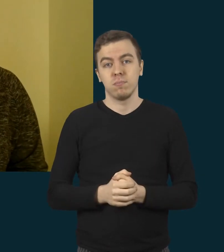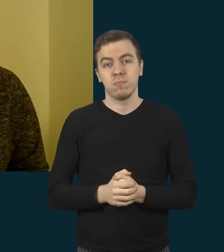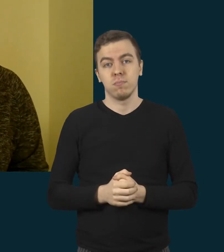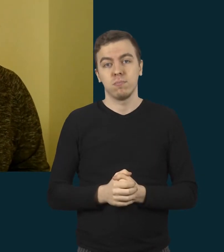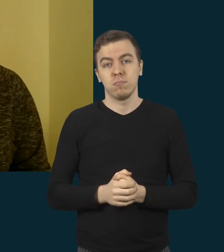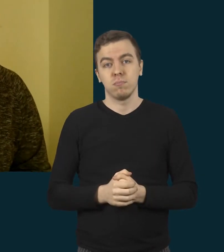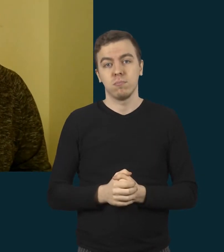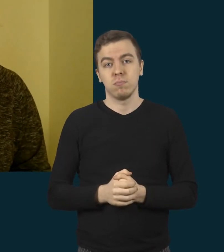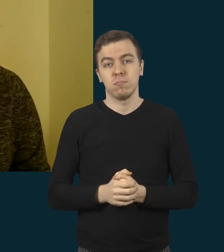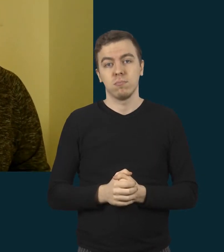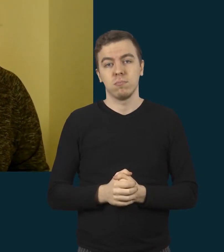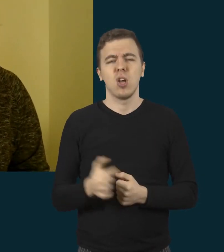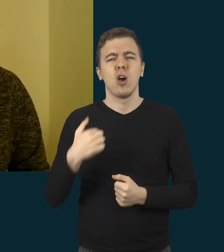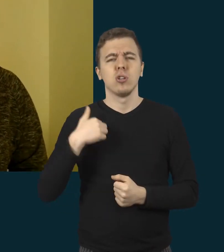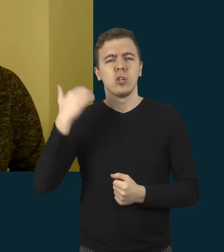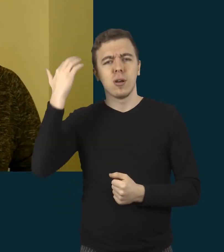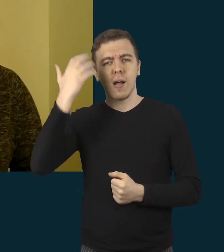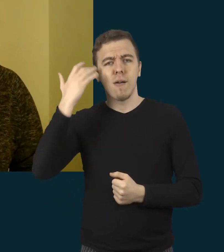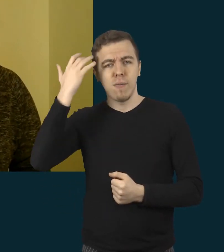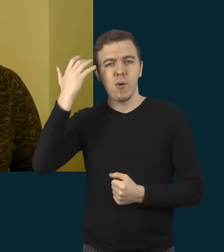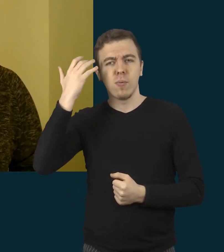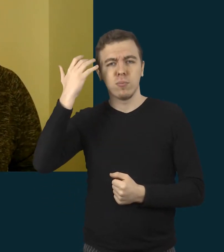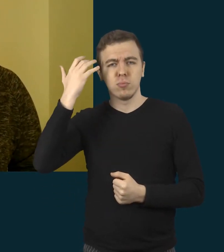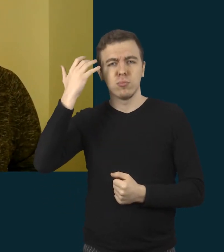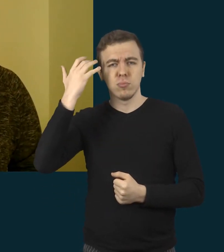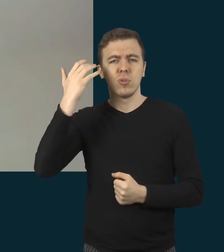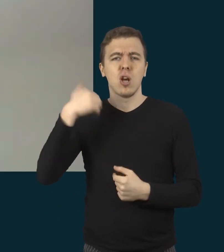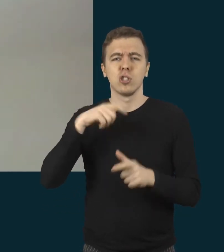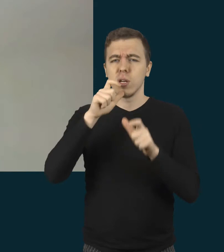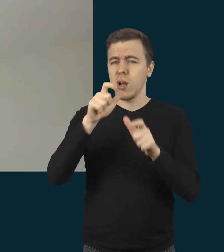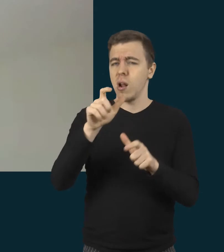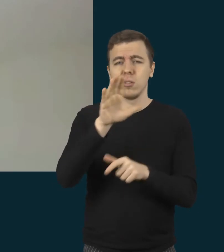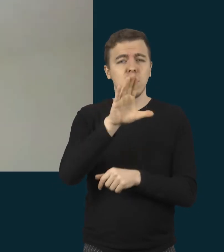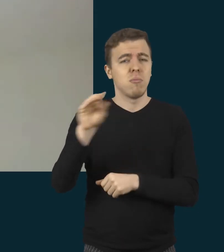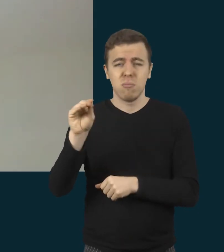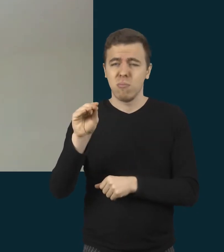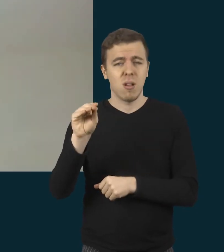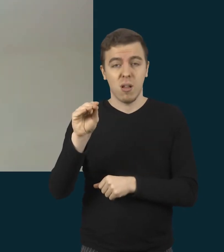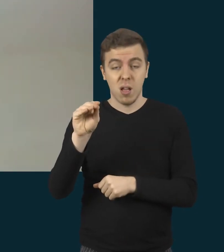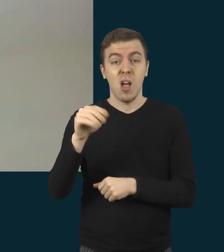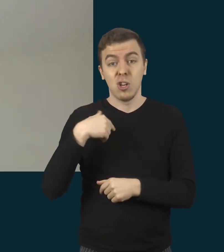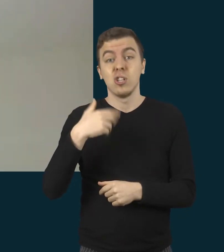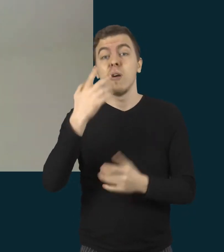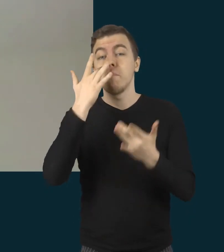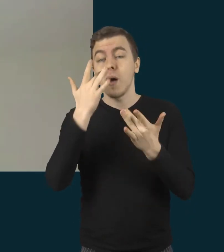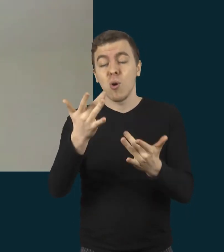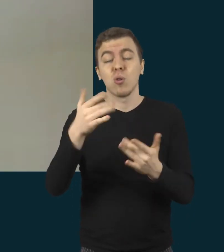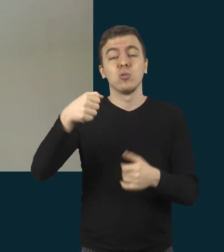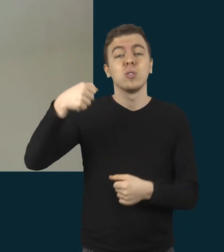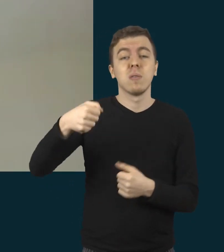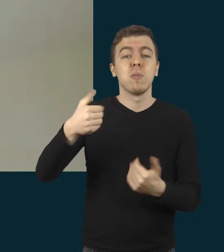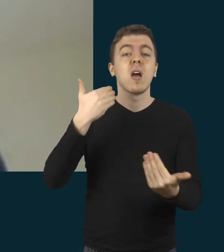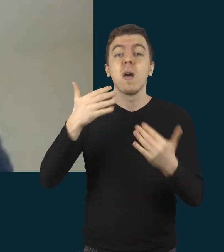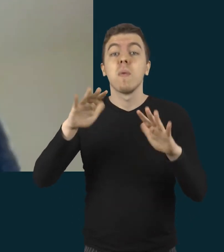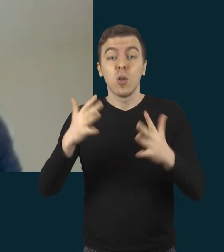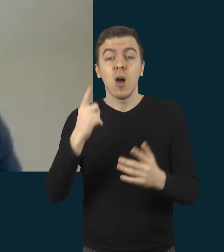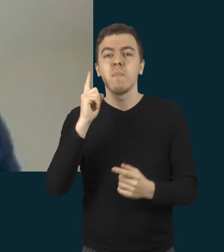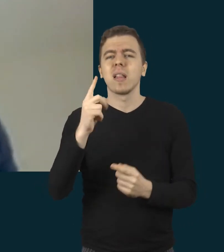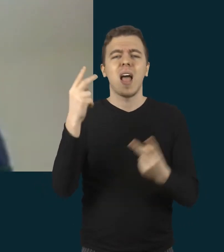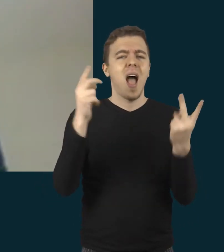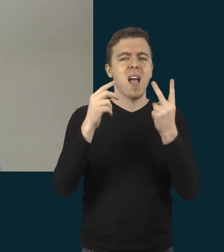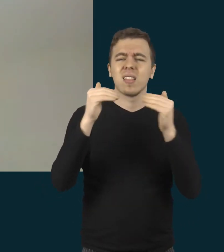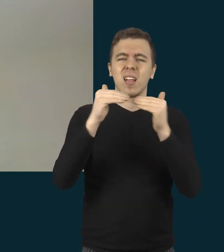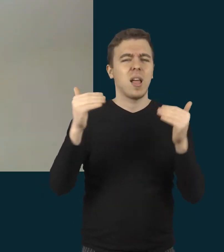Tik aš dabar galvoju, aš vėl rodysiu be garso, tai mes tik tai parodysim tą kibirėlio patį principą, bet jau to antro etapo